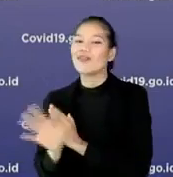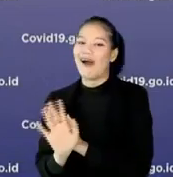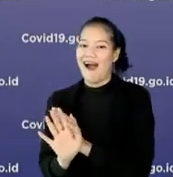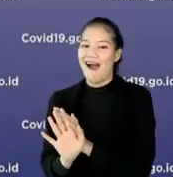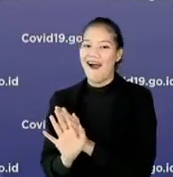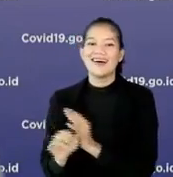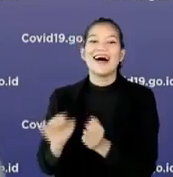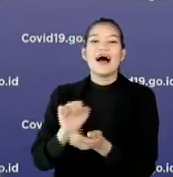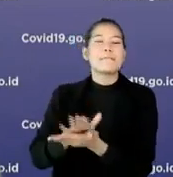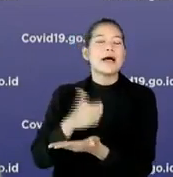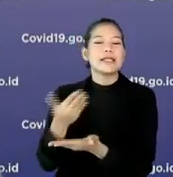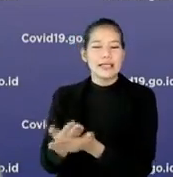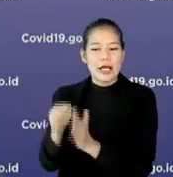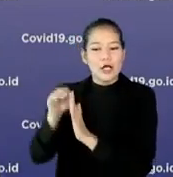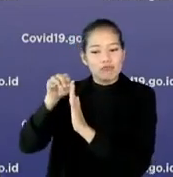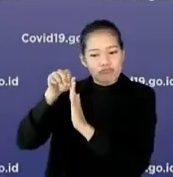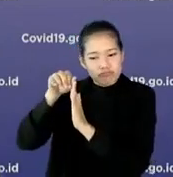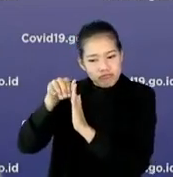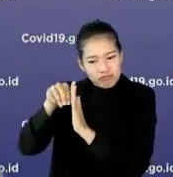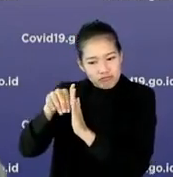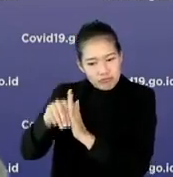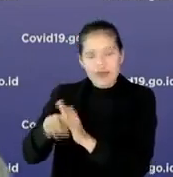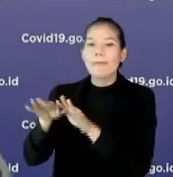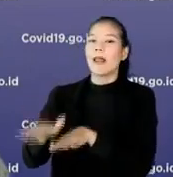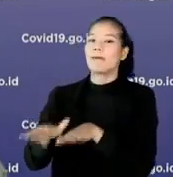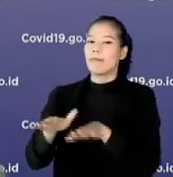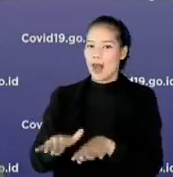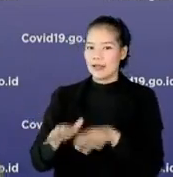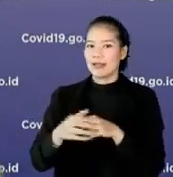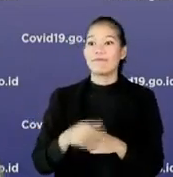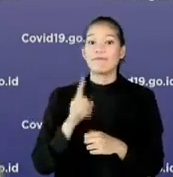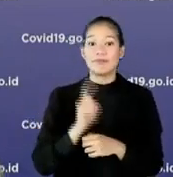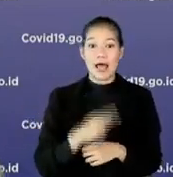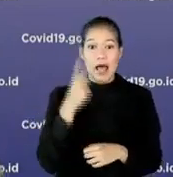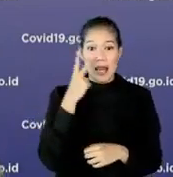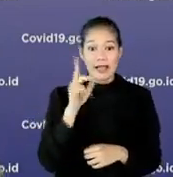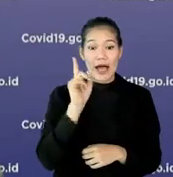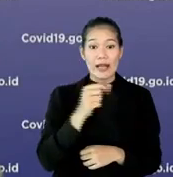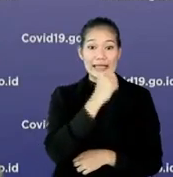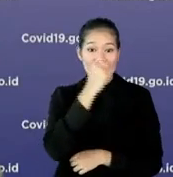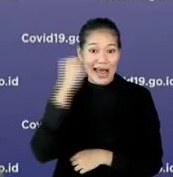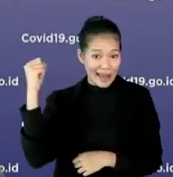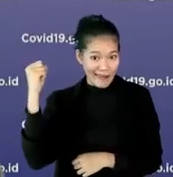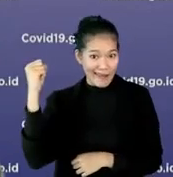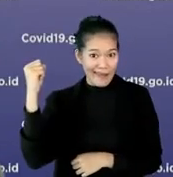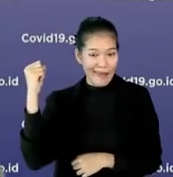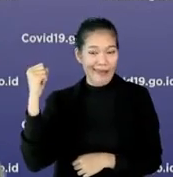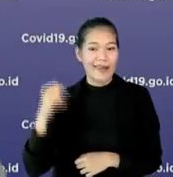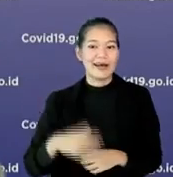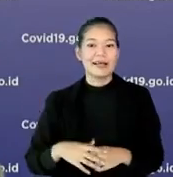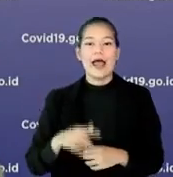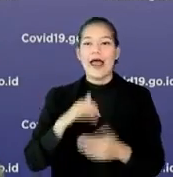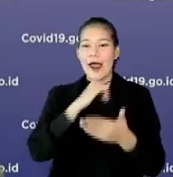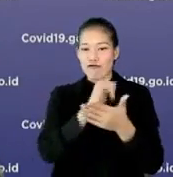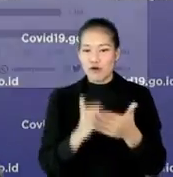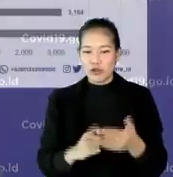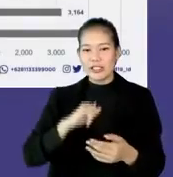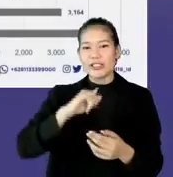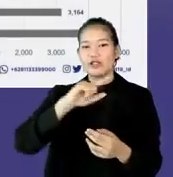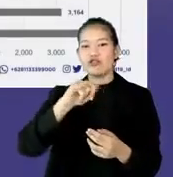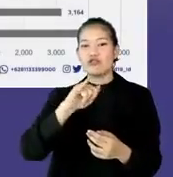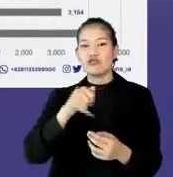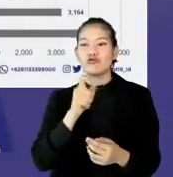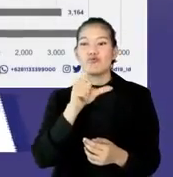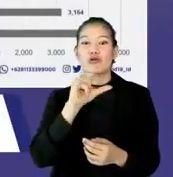lebih panjang lagi untuk melihat dampak penurunan angka kematian. Kemudian di grafik sebelah kanan ini kita lihat kalau kemarin kita mengevaluasi di bulan